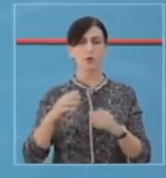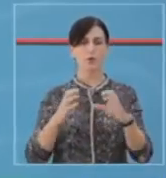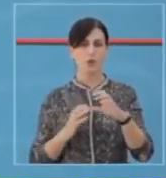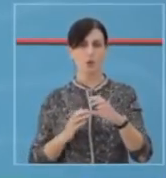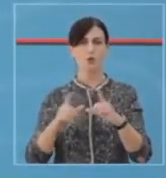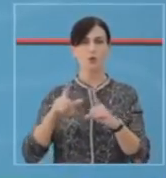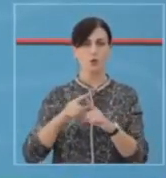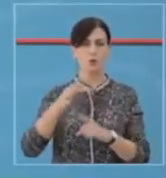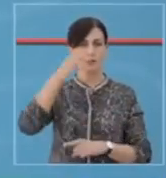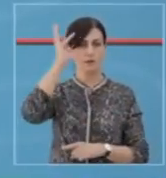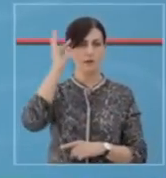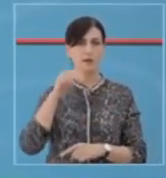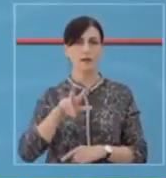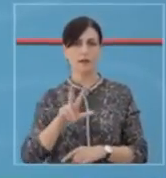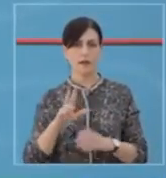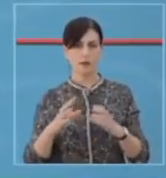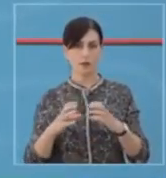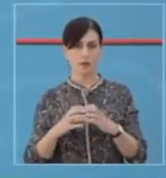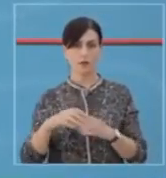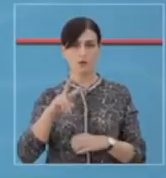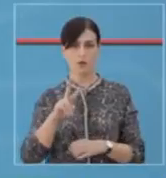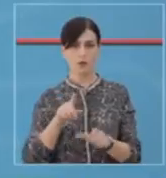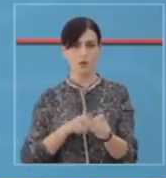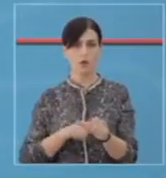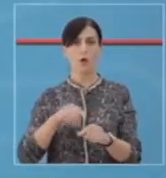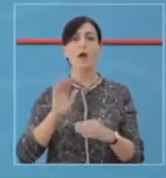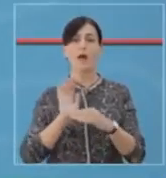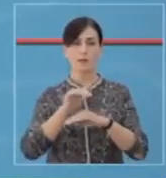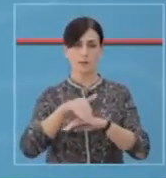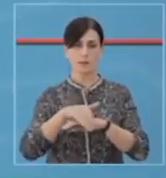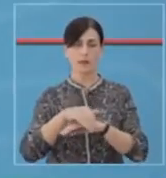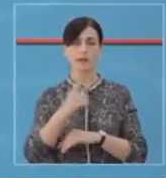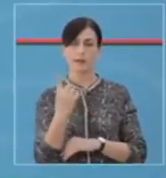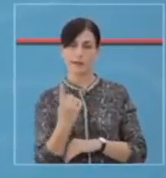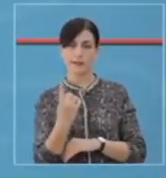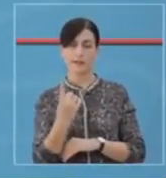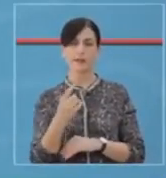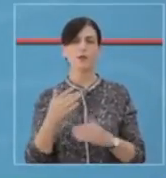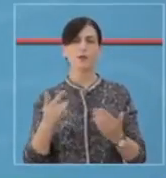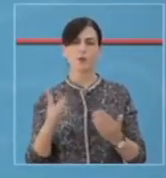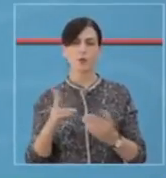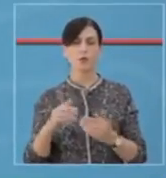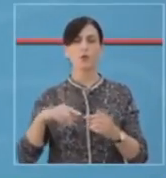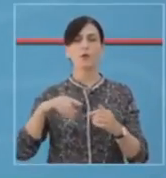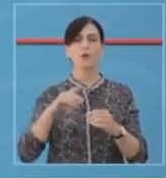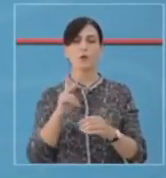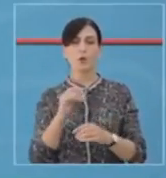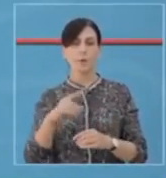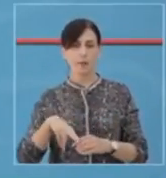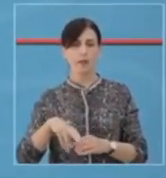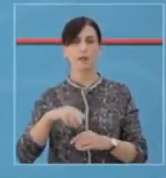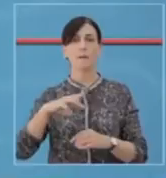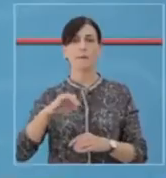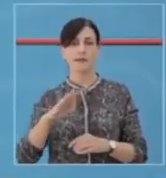shkodër durës dhe fier, 3 në koq, 2 në vlorë dhe elbasan, dhe nga një rast përkatsisht, në kurbin,